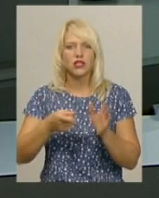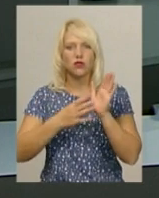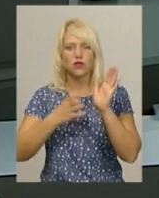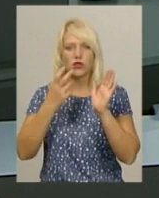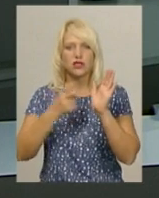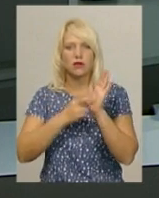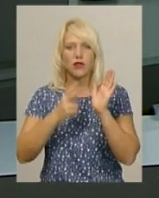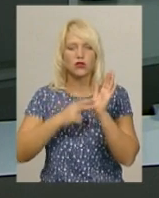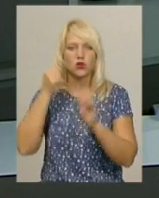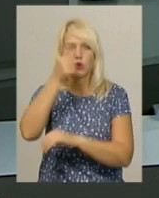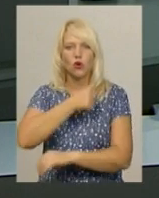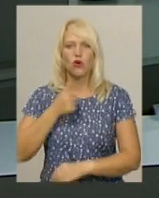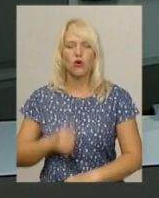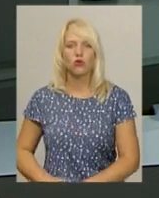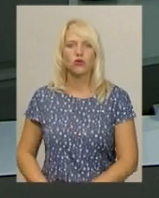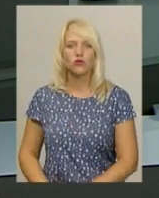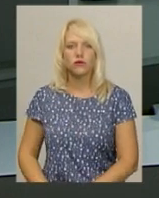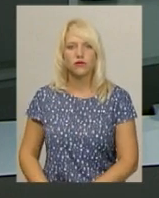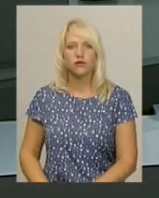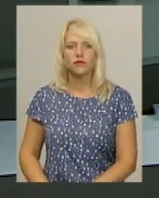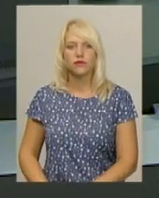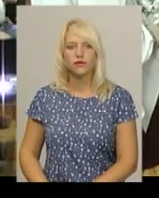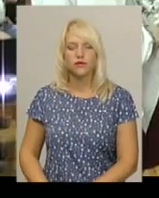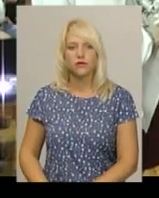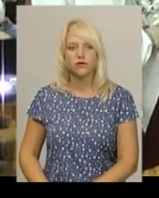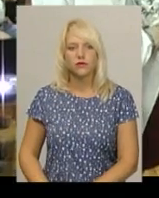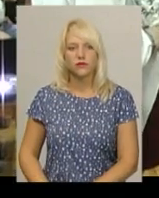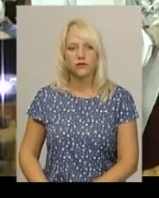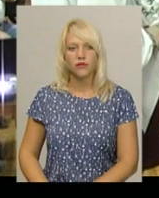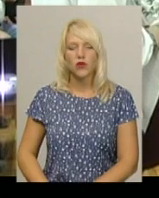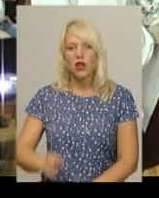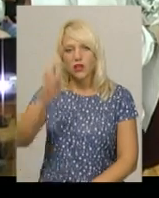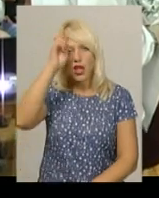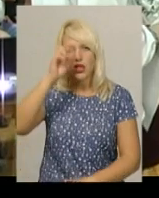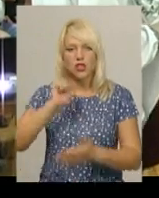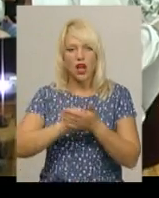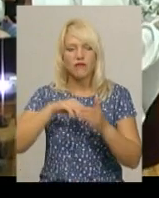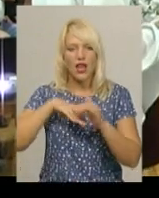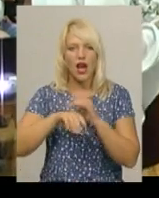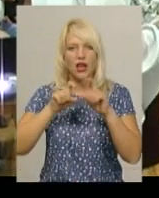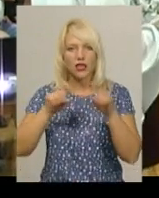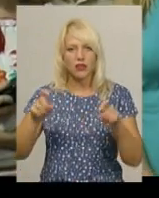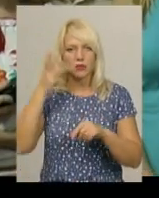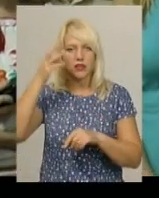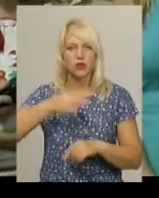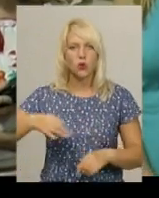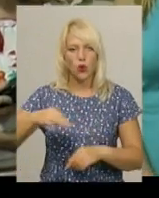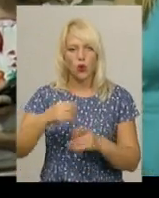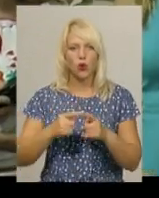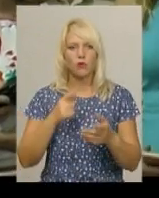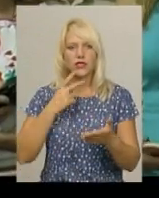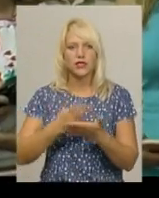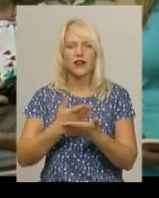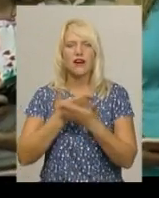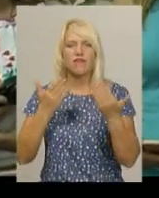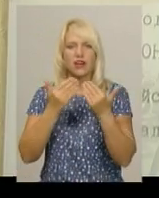року. Тему продовжує Ірина Хижа. У Державному архіві Хмельницької області відбувається презентація виставки